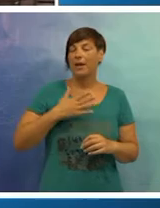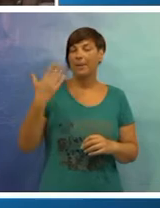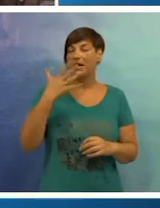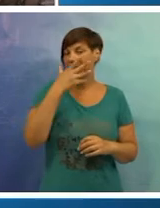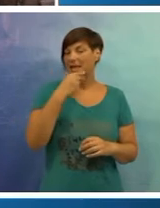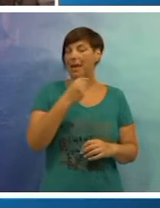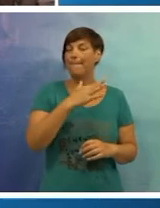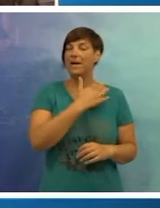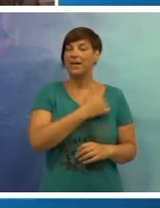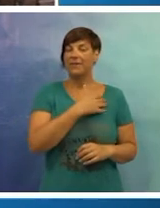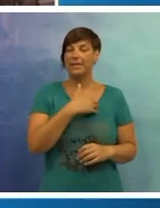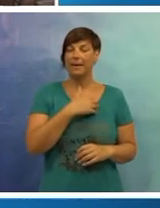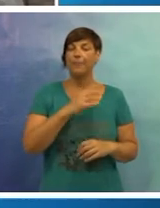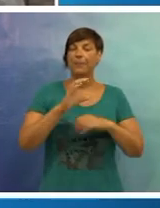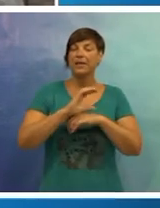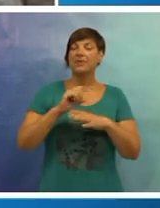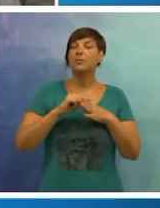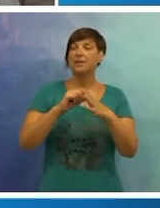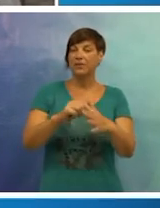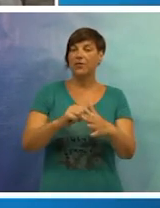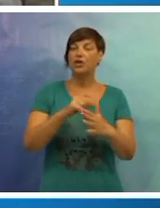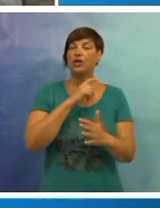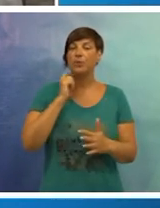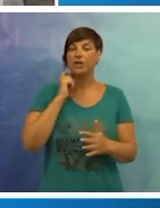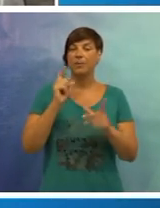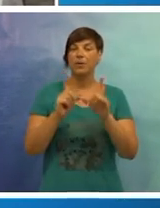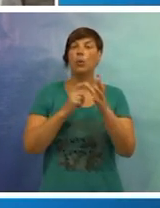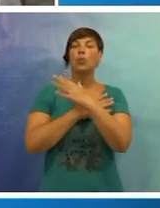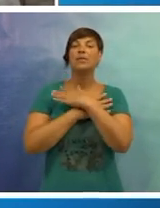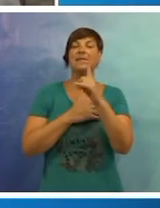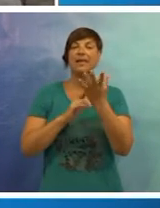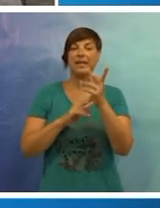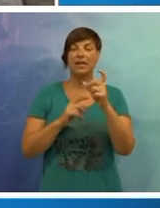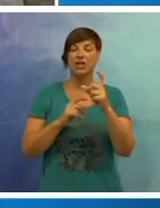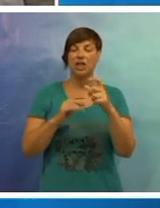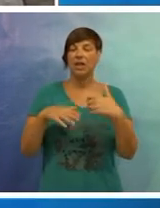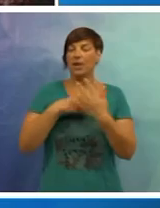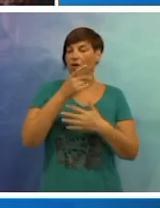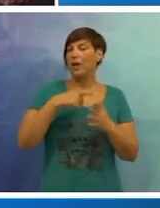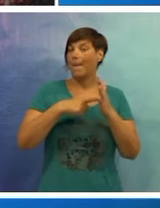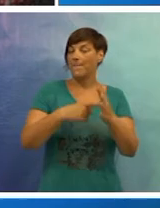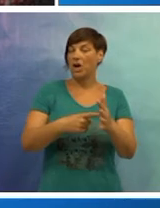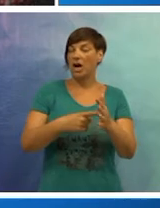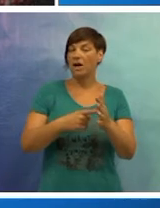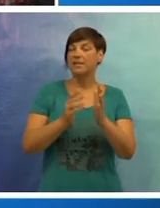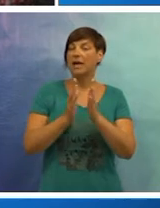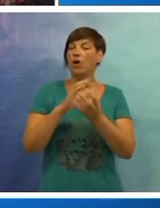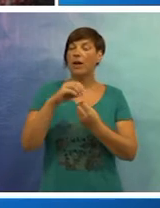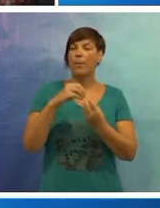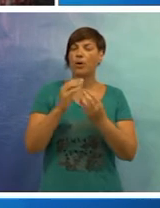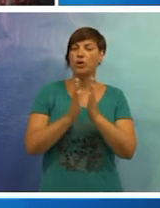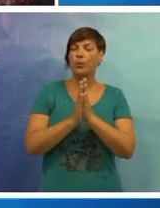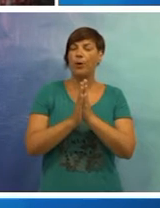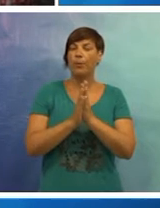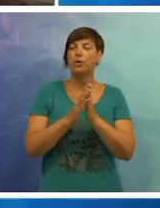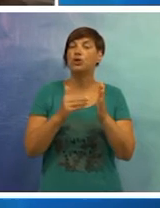njih ne bi bilo ni naše lijepe Hrvatske. Sve tu misu predvodio i Dubrovački biskup monsignor Mate Uzinić, koji je u propovjedi ukazao na Božju